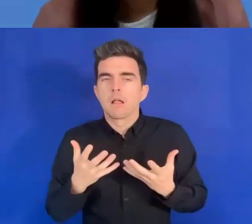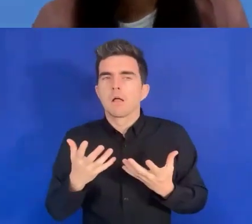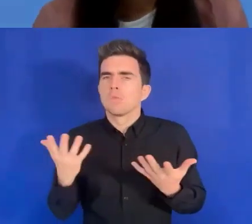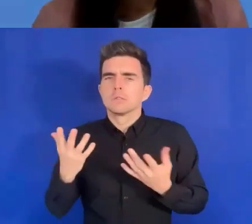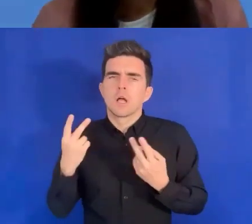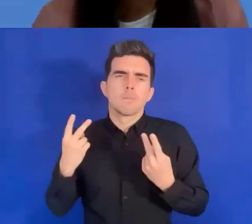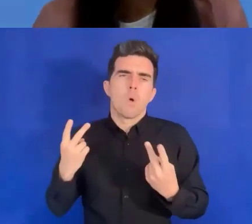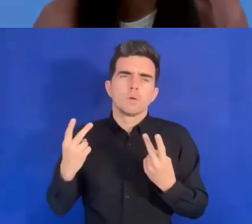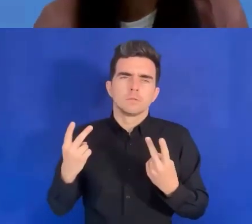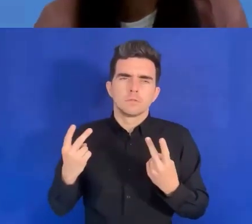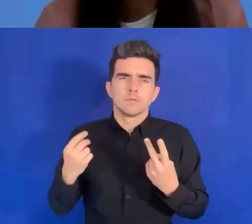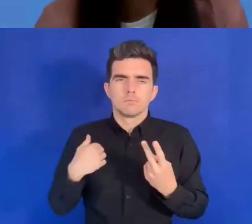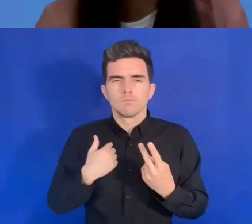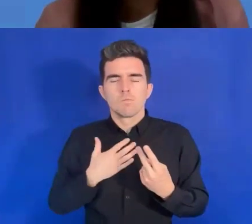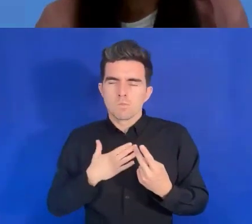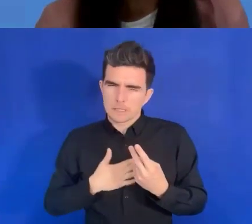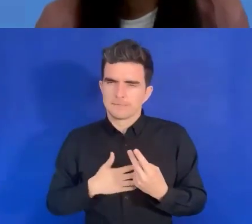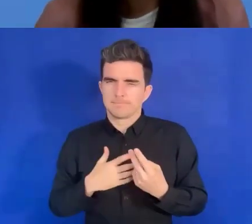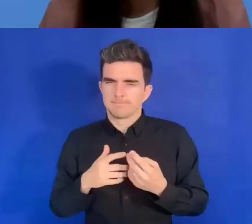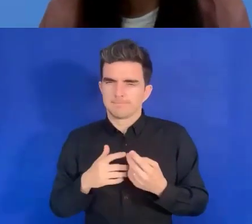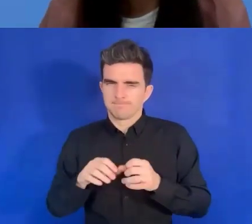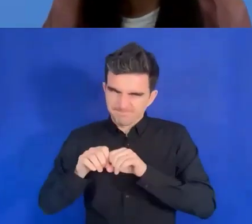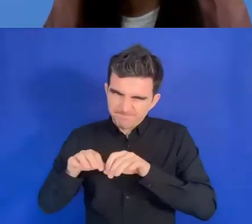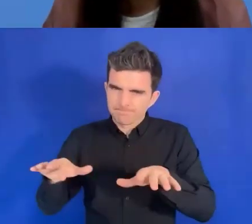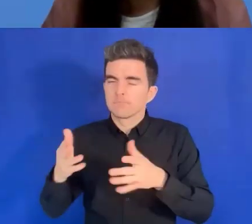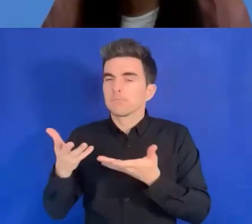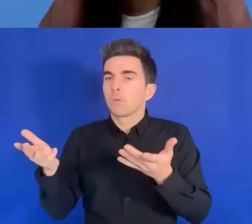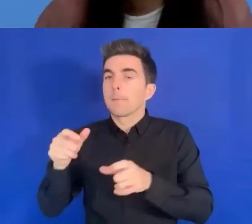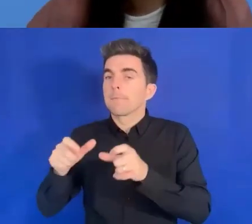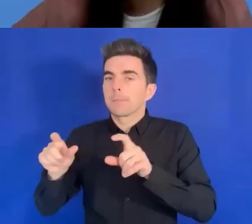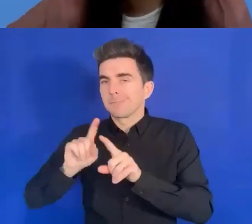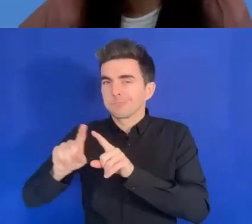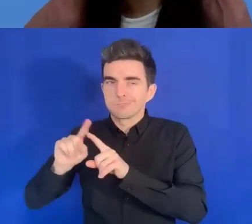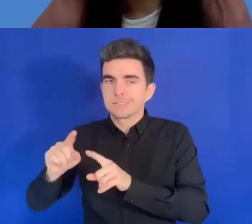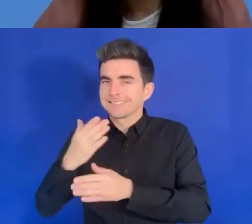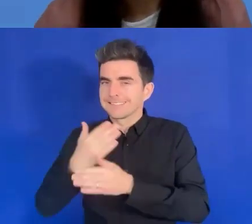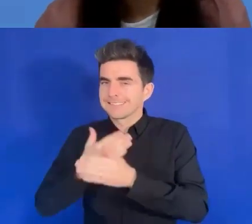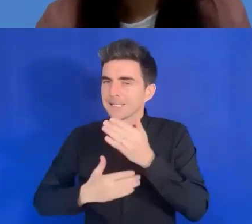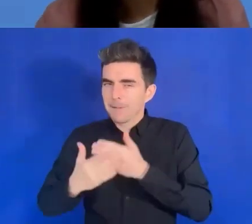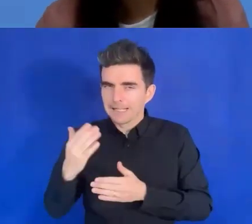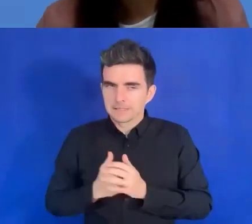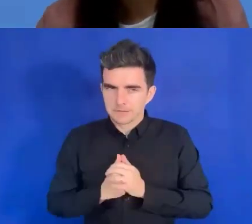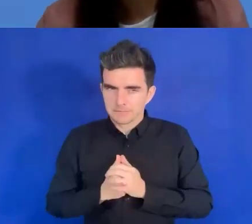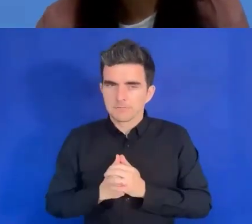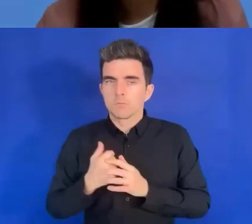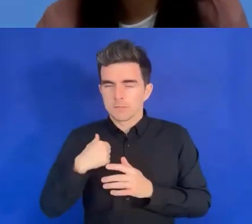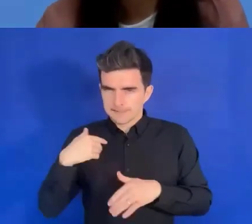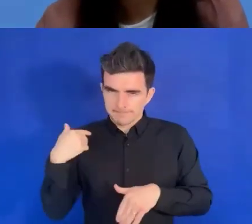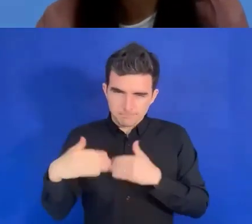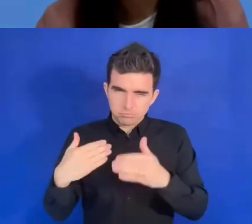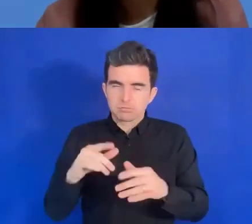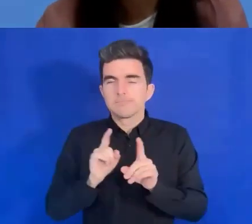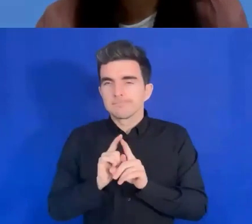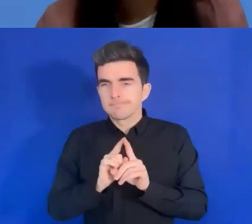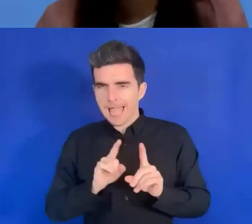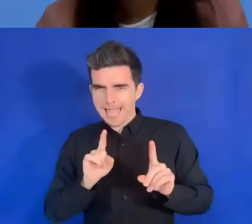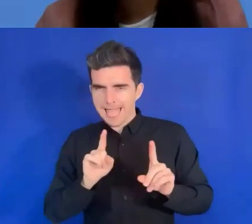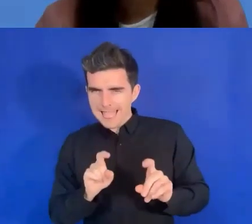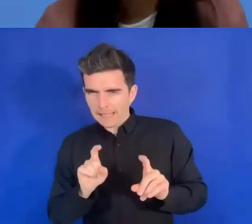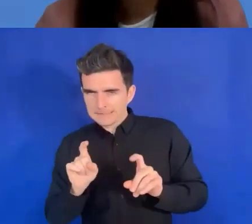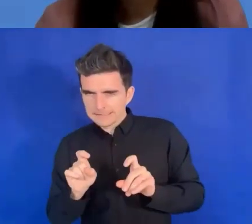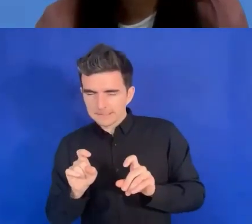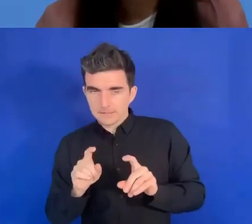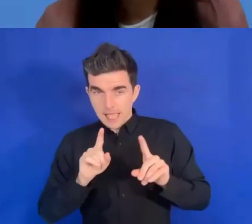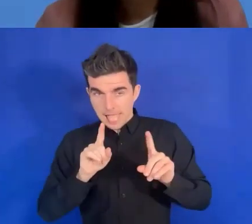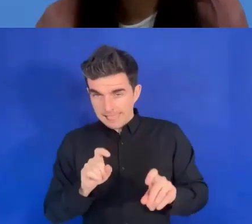système de communication pour les personnes en situation de handicap. Nous avons des tests pilotes qui sont faits pour voir ce qui a fonctionné, ce qui n'a pas